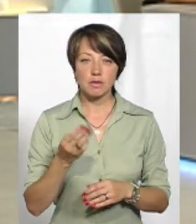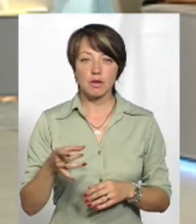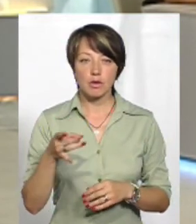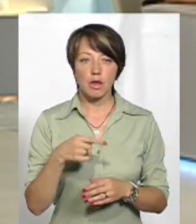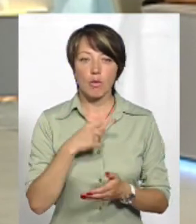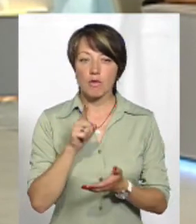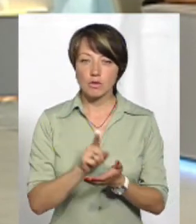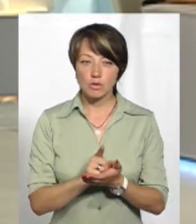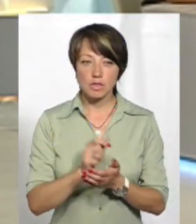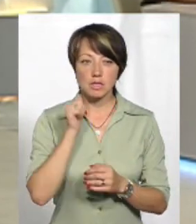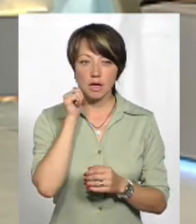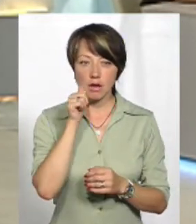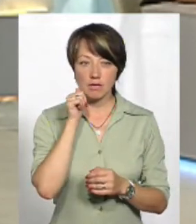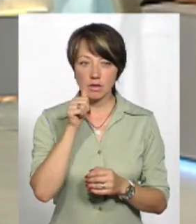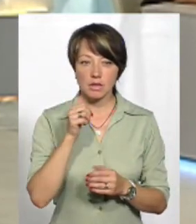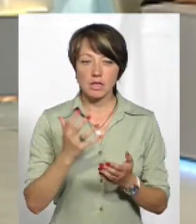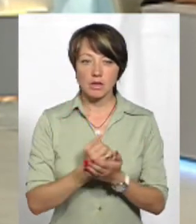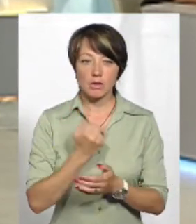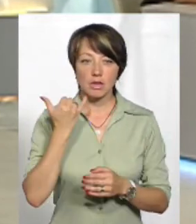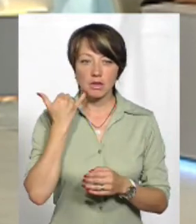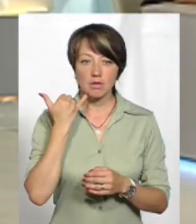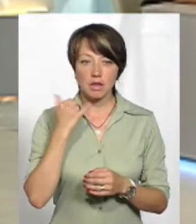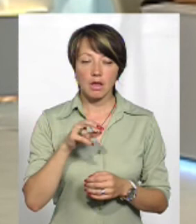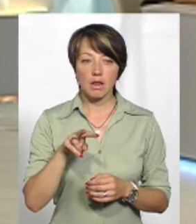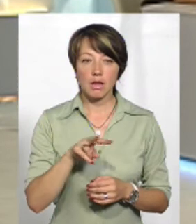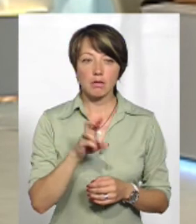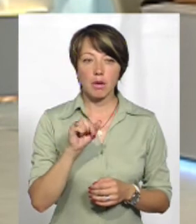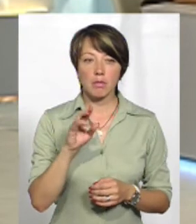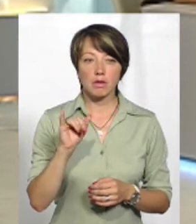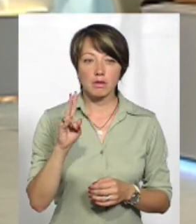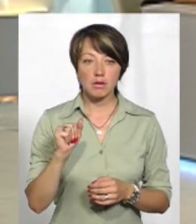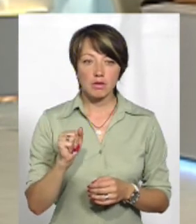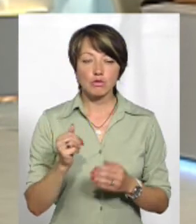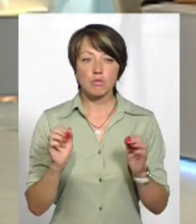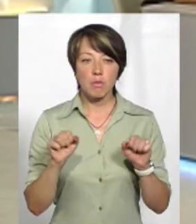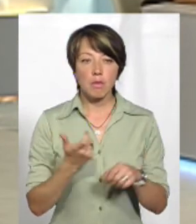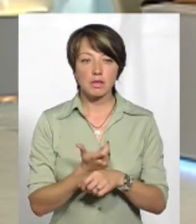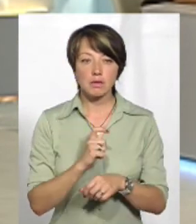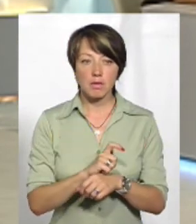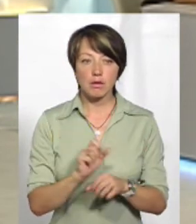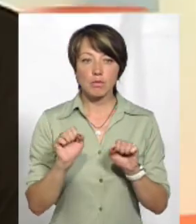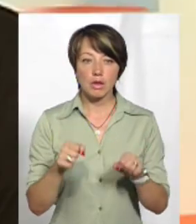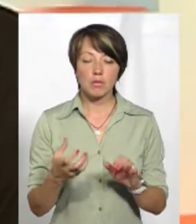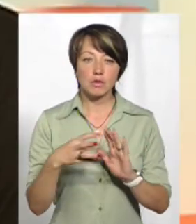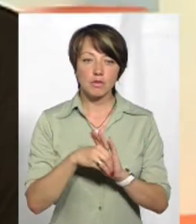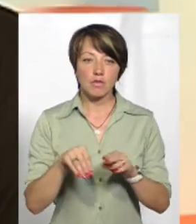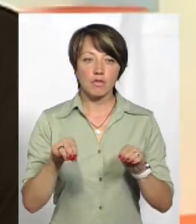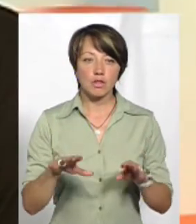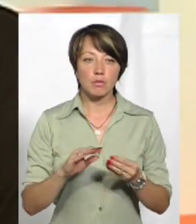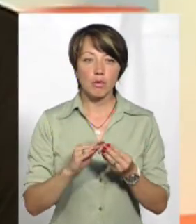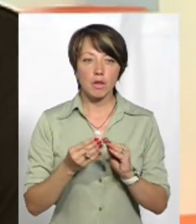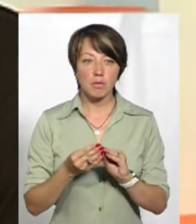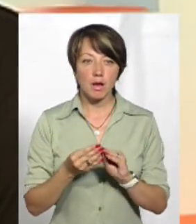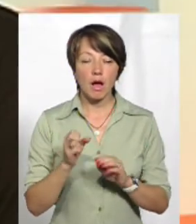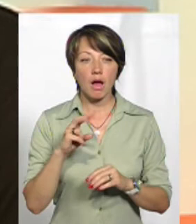громади. Я обов'язково буквально завтра найду телефон контактної Лариси Бабкіної, для того, щоб ми максимально могли підключитися і вирішити ті